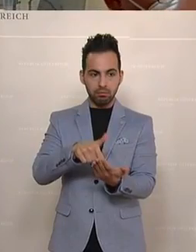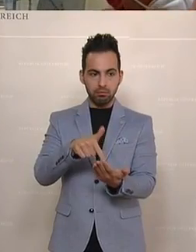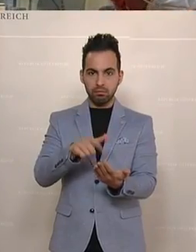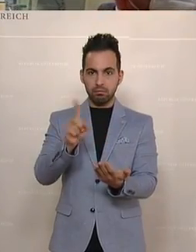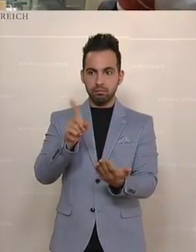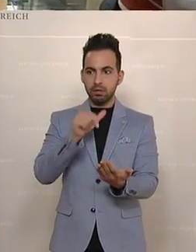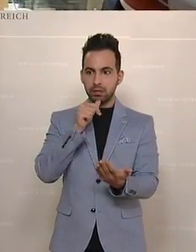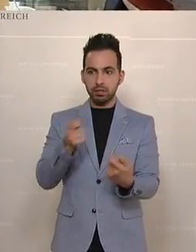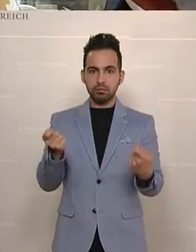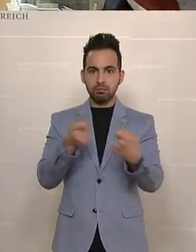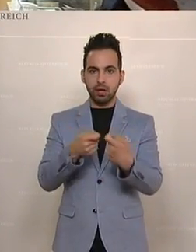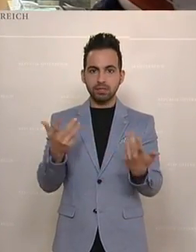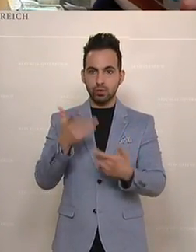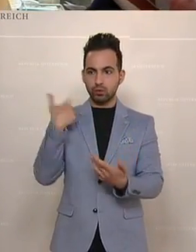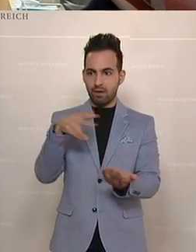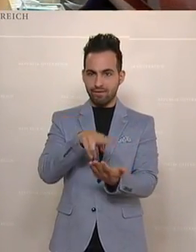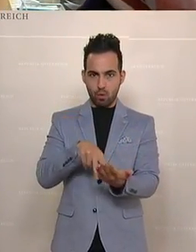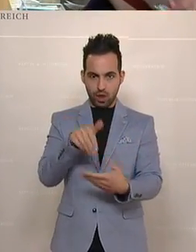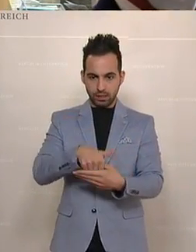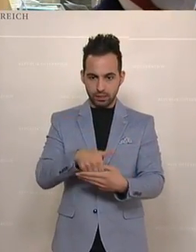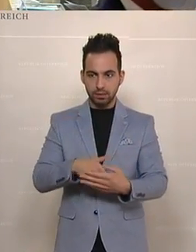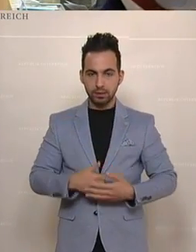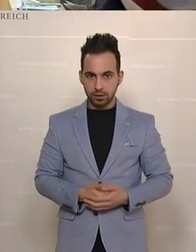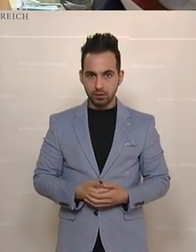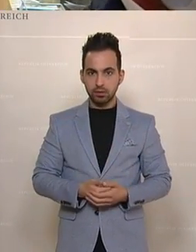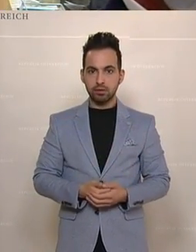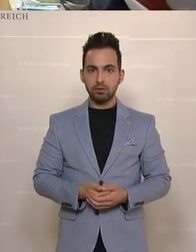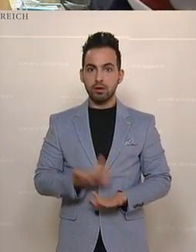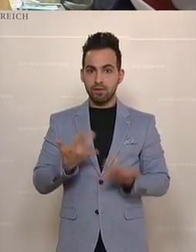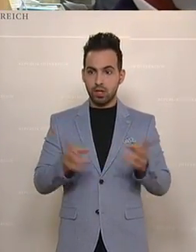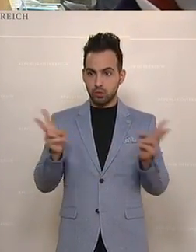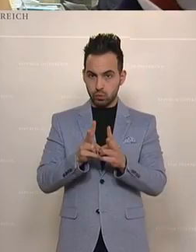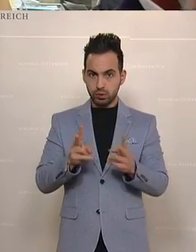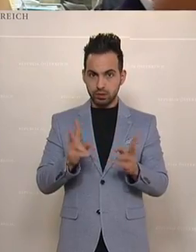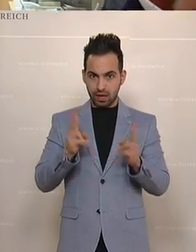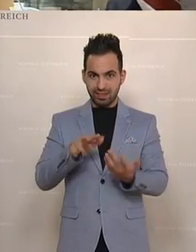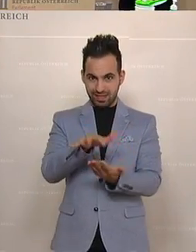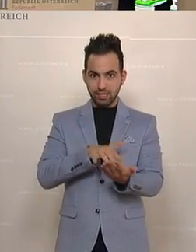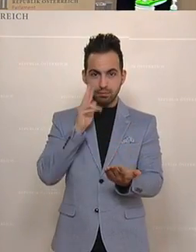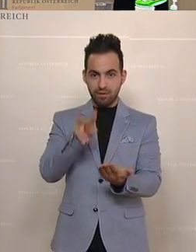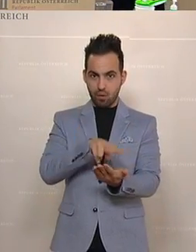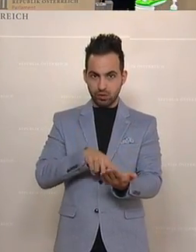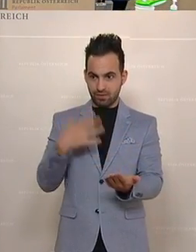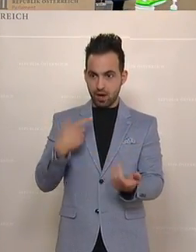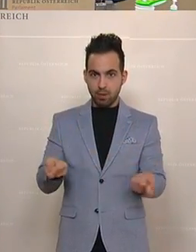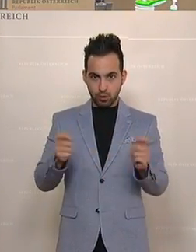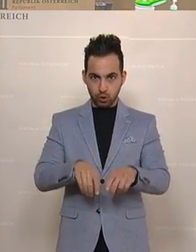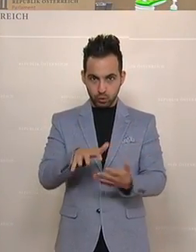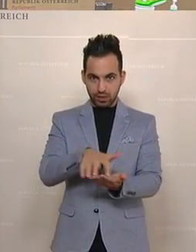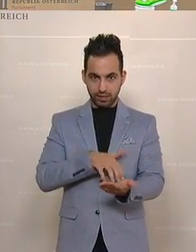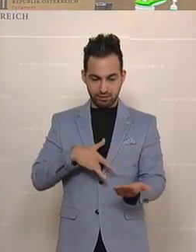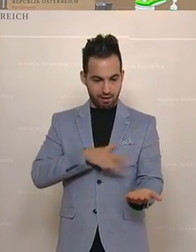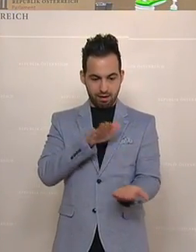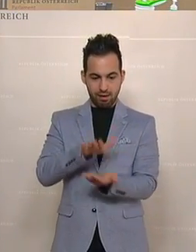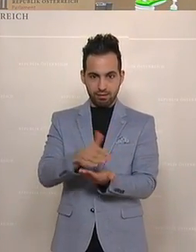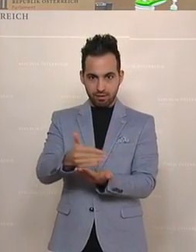nicht dem entspricht, was Sie vorgelesen haben. Vielleicht können wir kurz, genau, vielleicht können Sie diesen Text vorlesen, den Beschlusstext, der uns vorliegt.